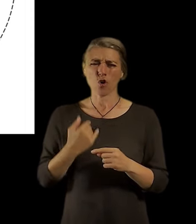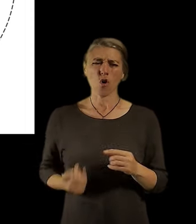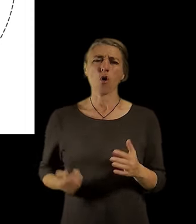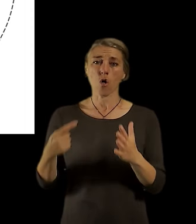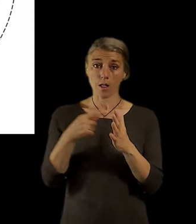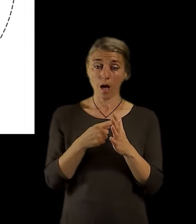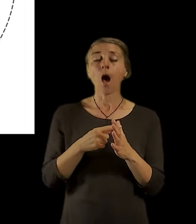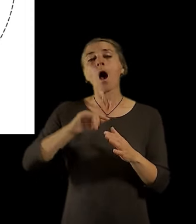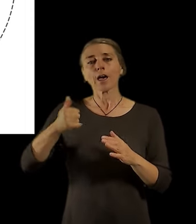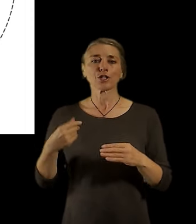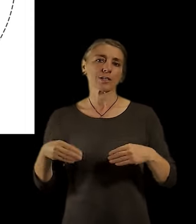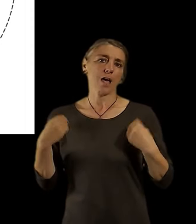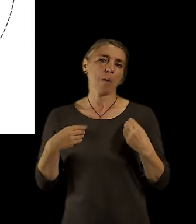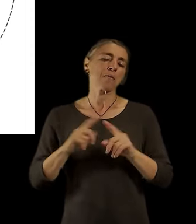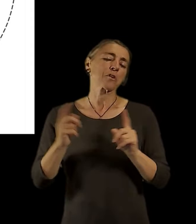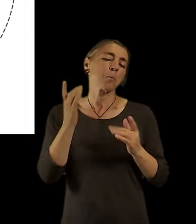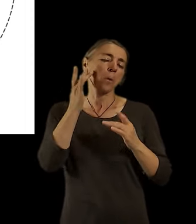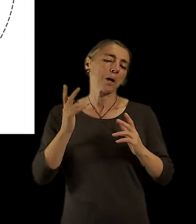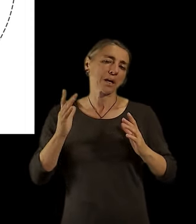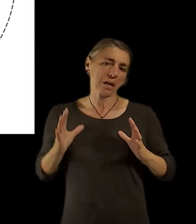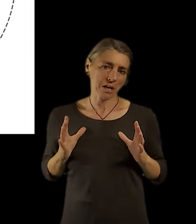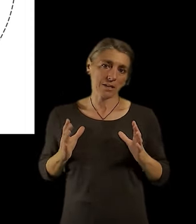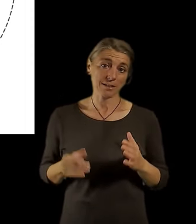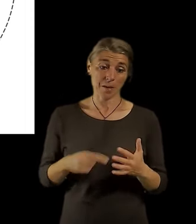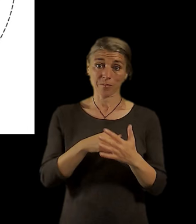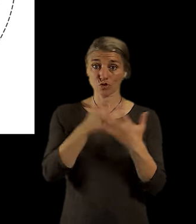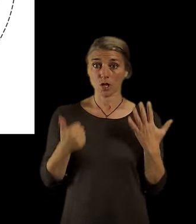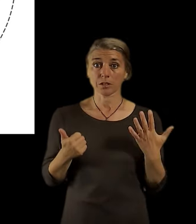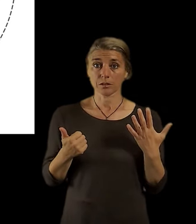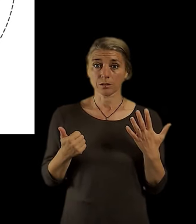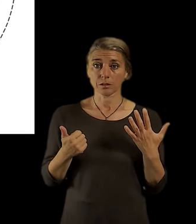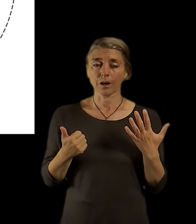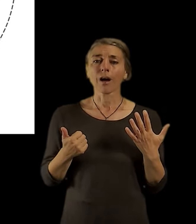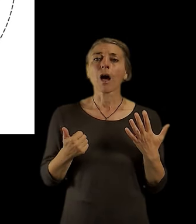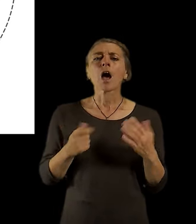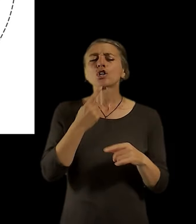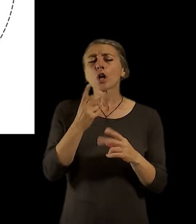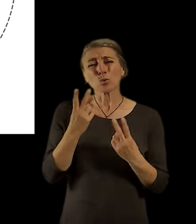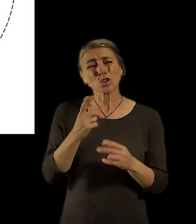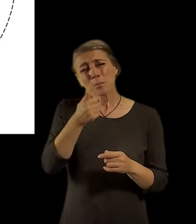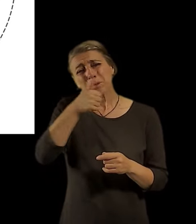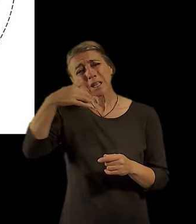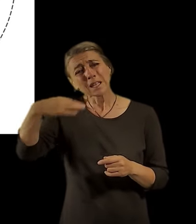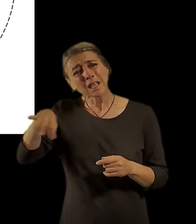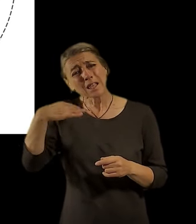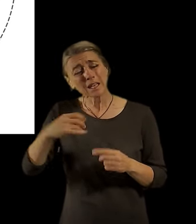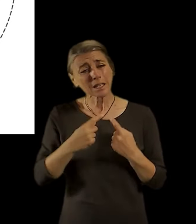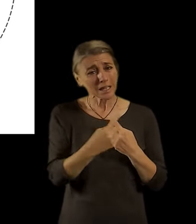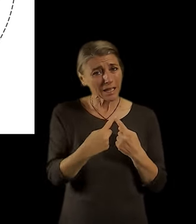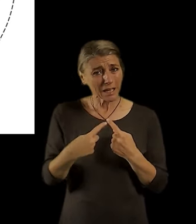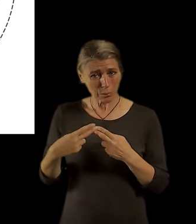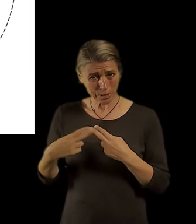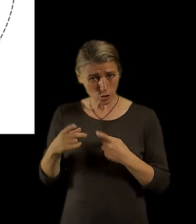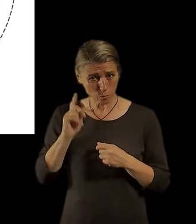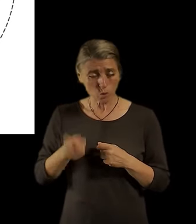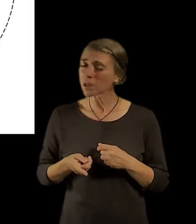rekreace. A co je důležité říct, je, že on netvrdí, že je to jenom o té vzdálenosti, ale říká, že je to všechno dohromady. Že k